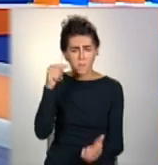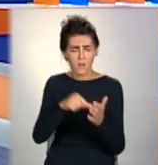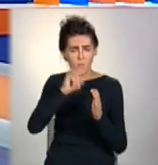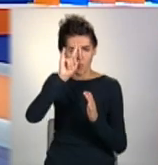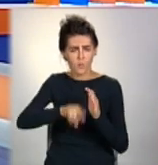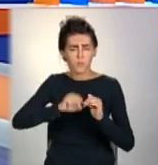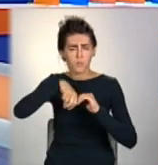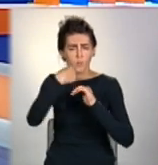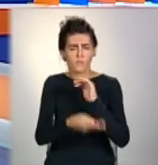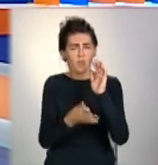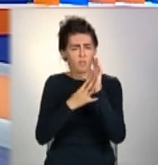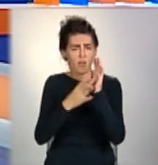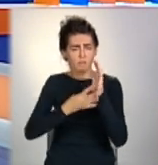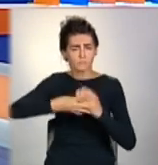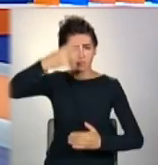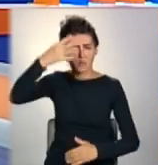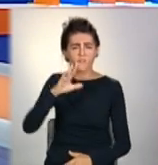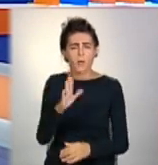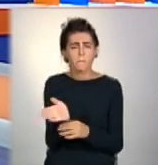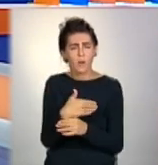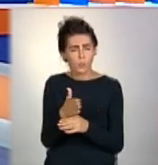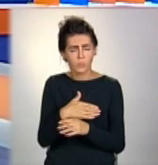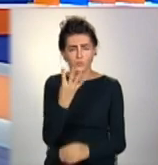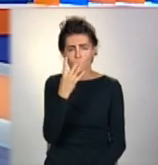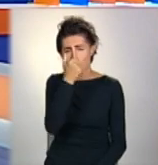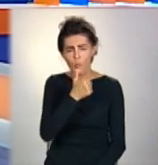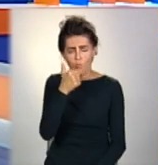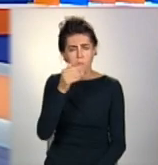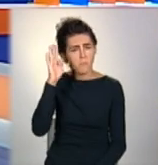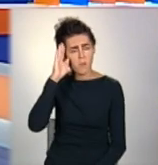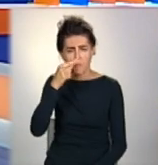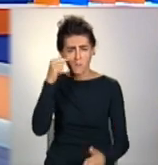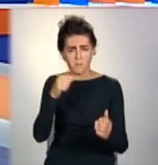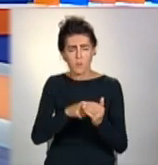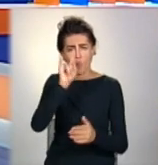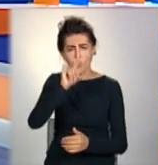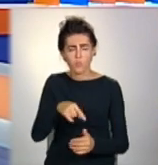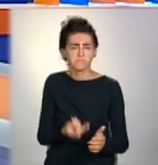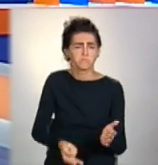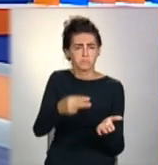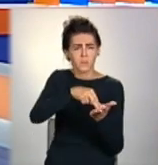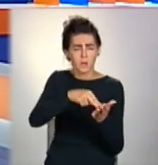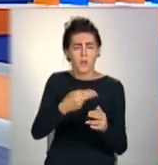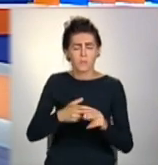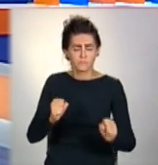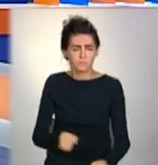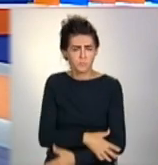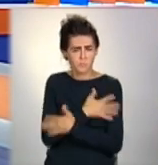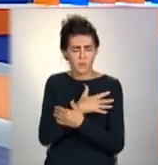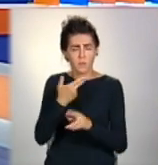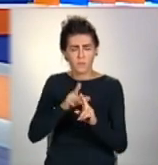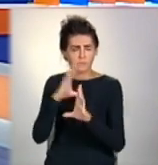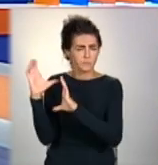вікно дев'ятого поверху. У Маріуполі чотирирічний хлопчик видерся на підвіконня. Моторошні кадри